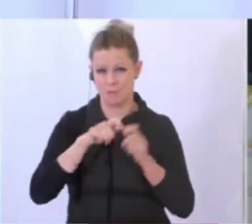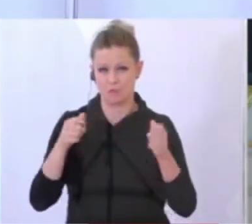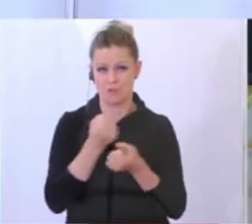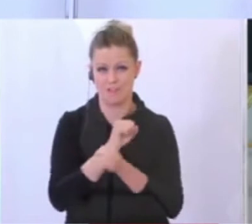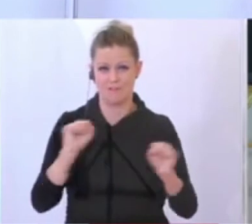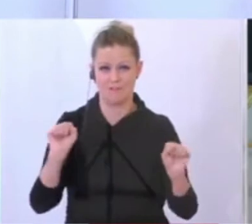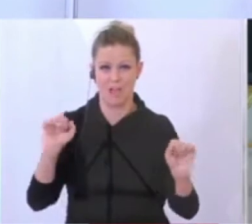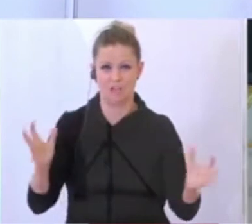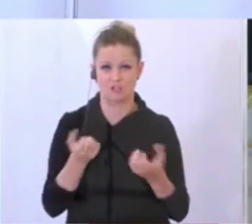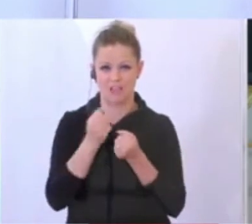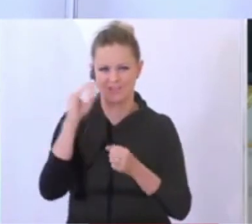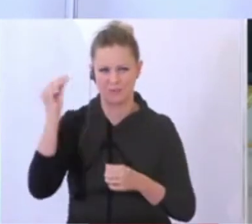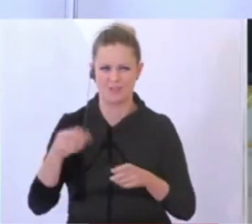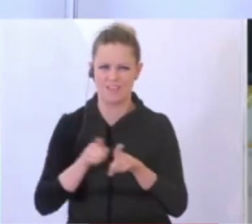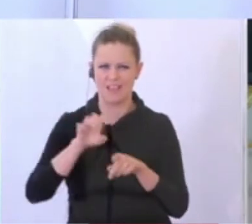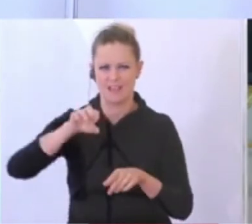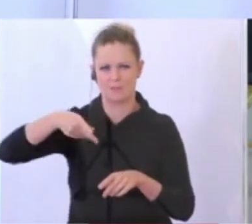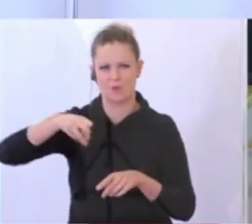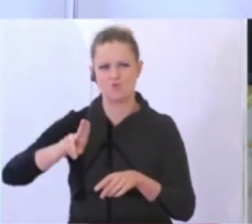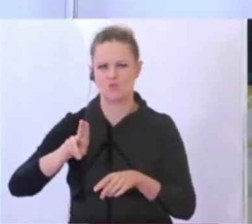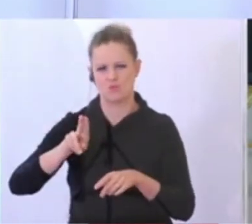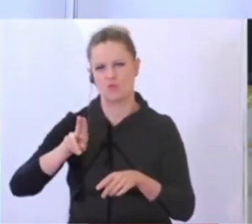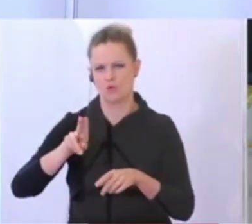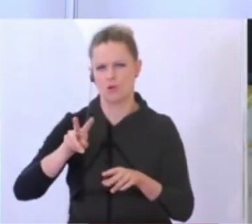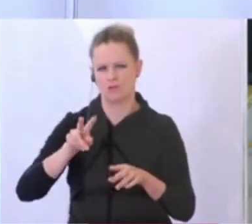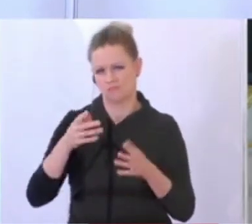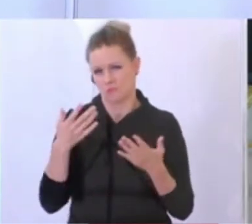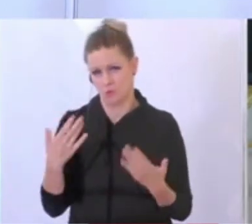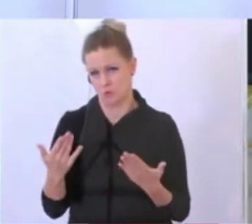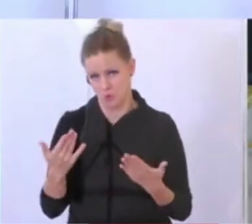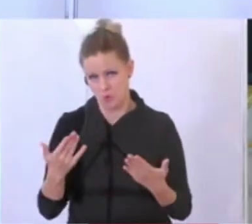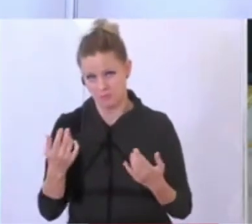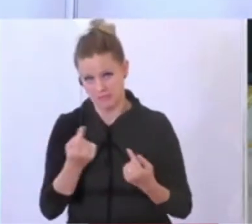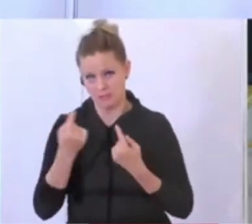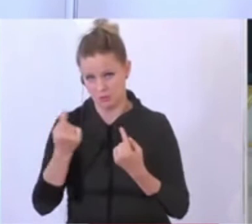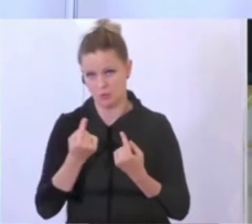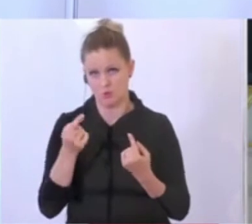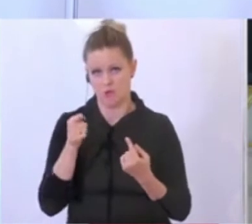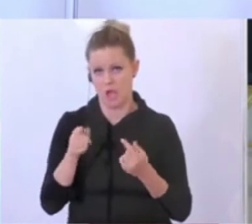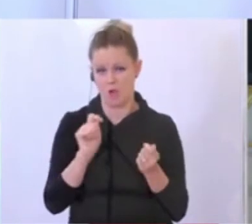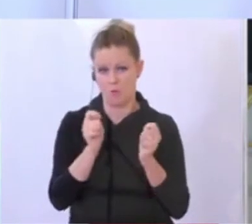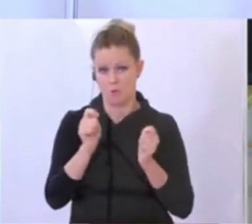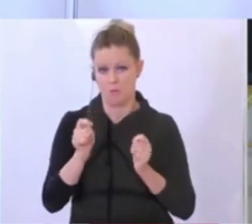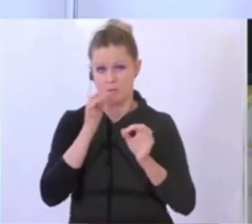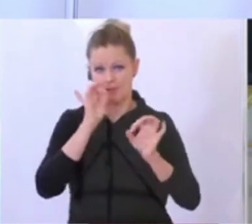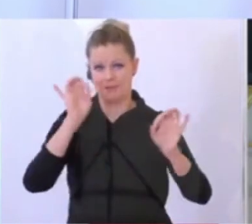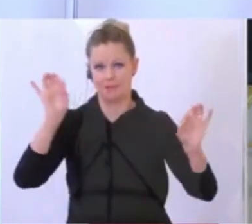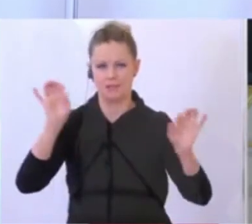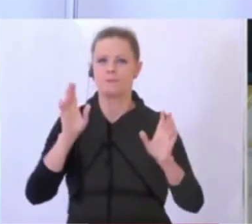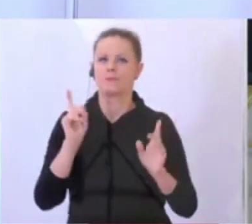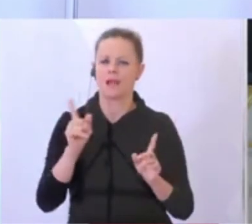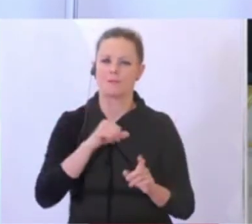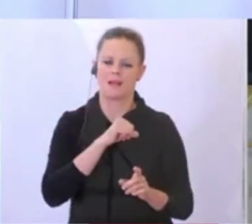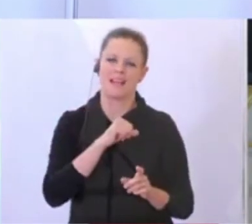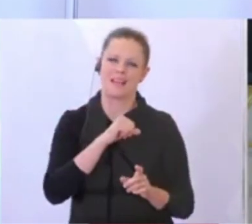ja quasi wie ein Ein-Personen-Unternehmen zu betrachten sind. Dort wird ja auch ständig nachgebessert. Aber ja, an diesem eigenen